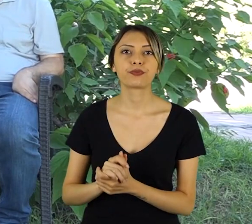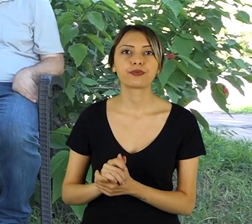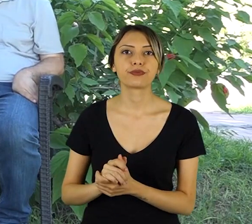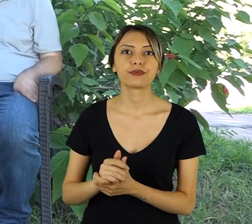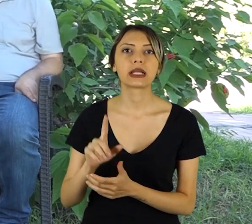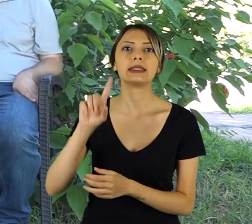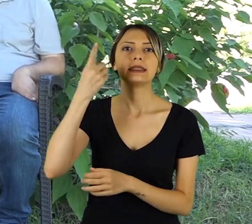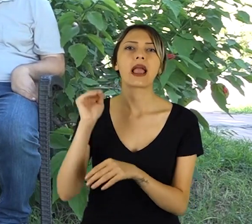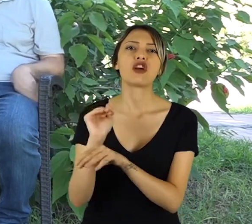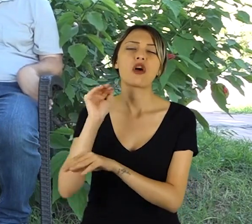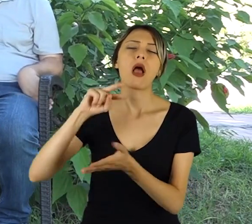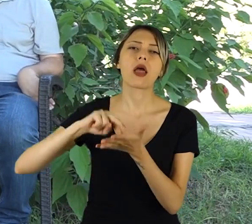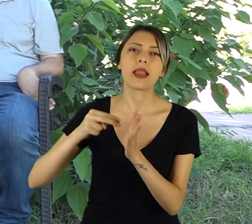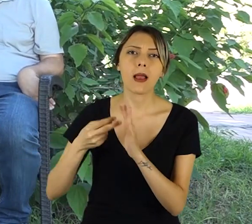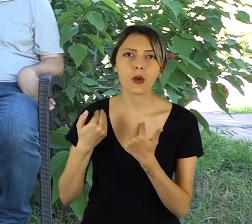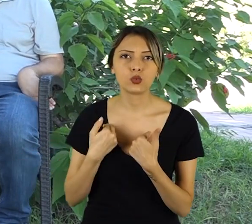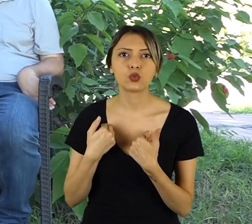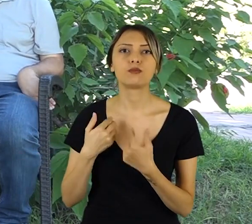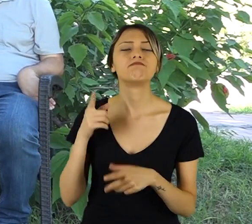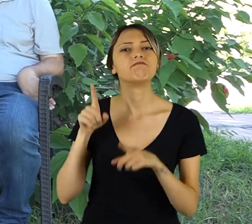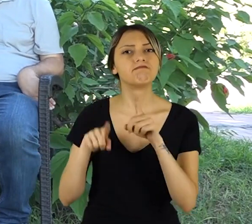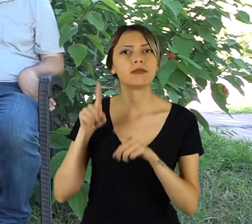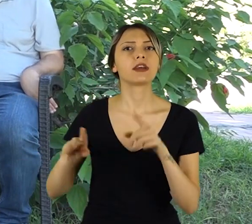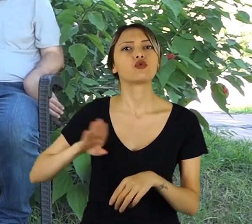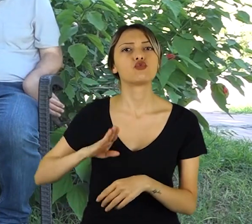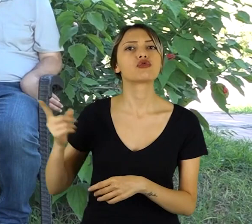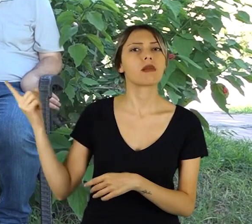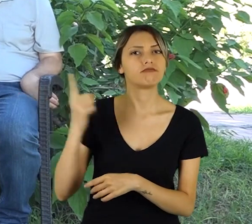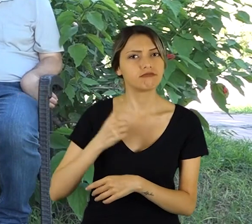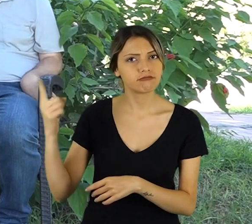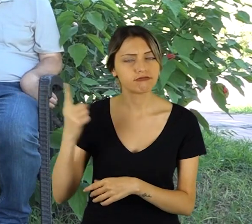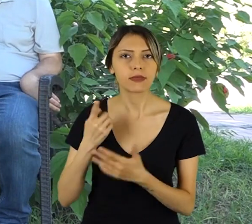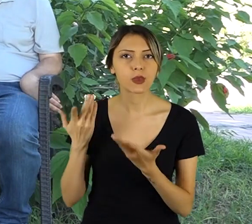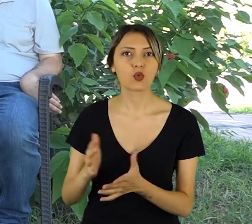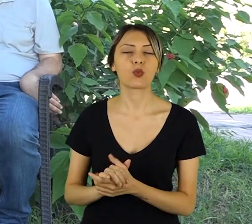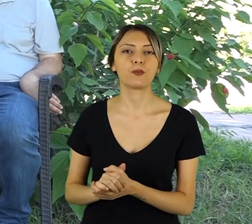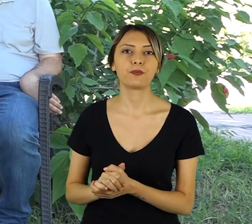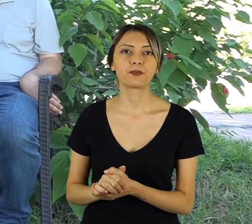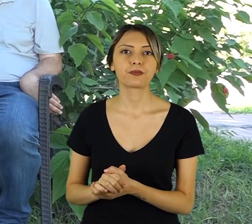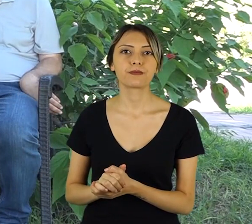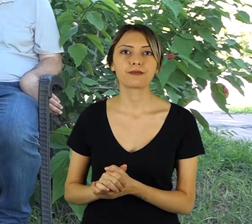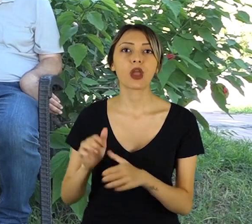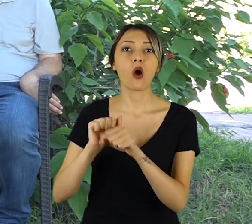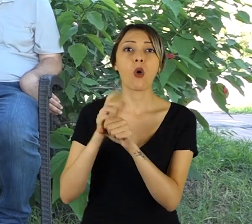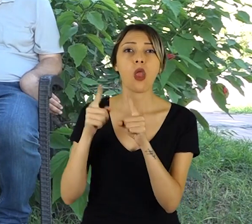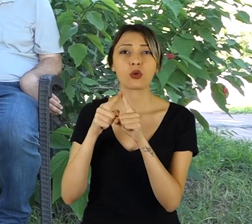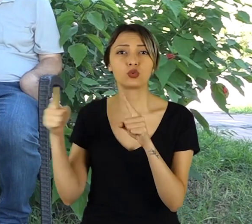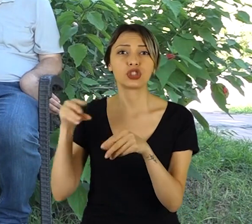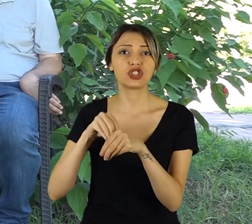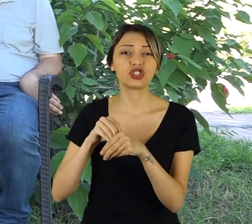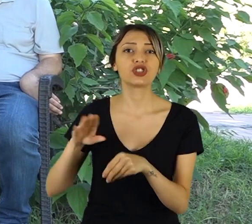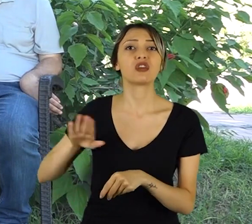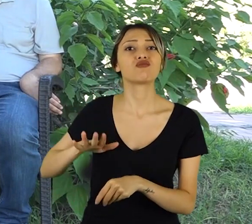başıma hayatımı idam ettirmeye çalışıyorum. Ara ara çocuklarımı gelip gidiyorlar. Pandemi döneminde